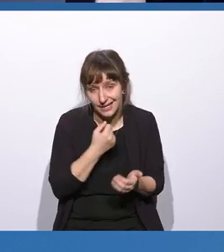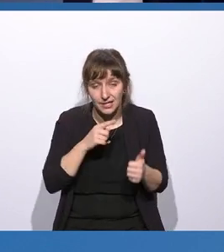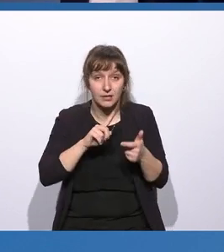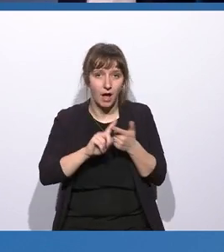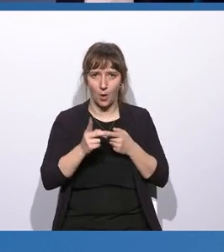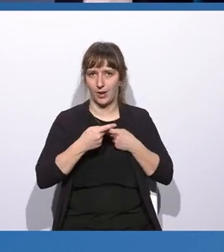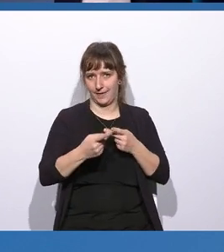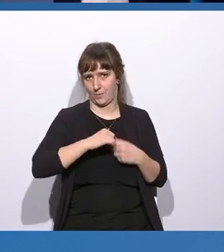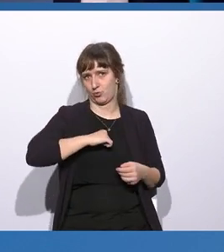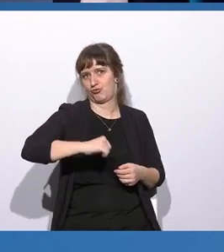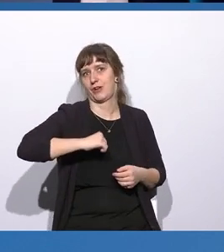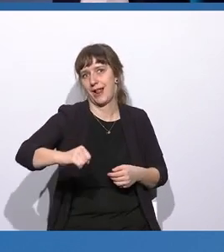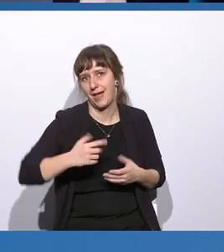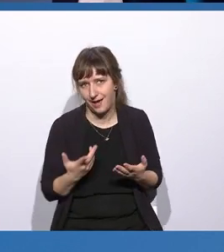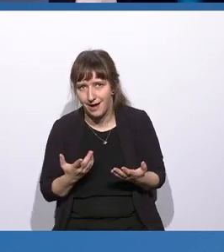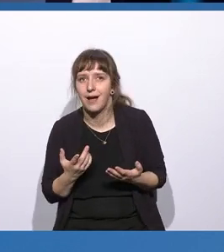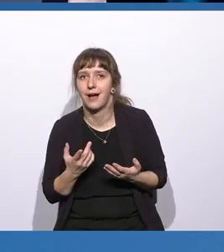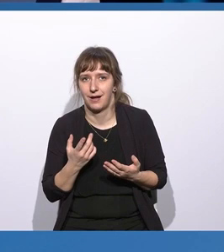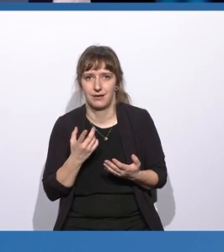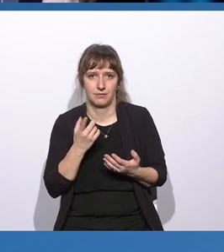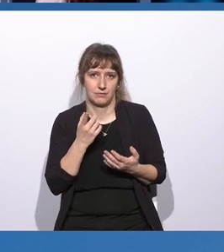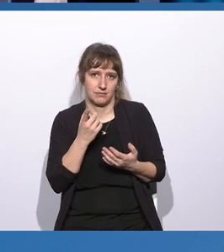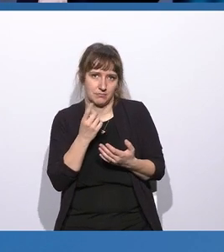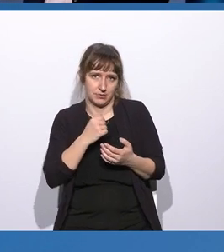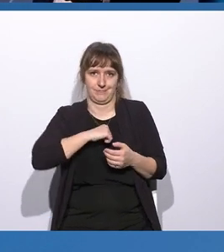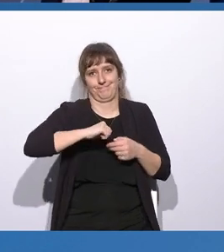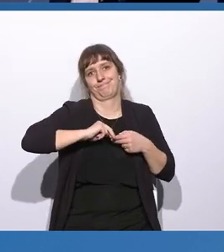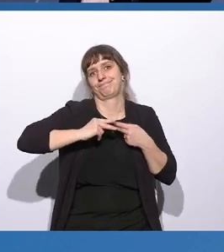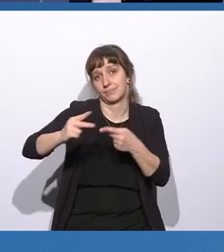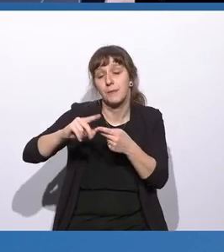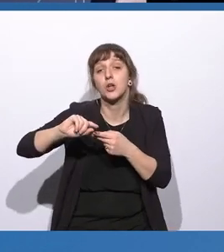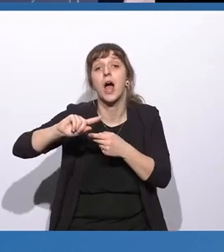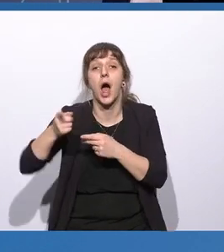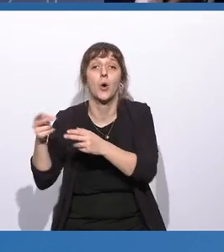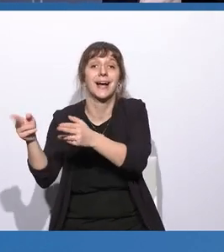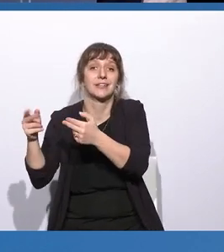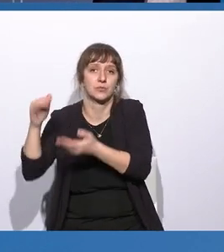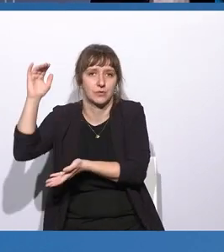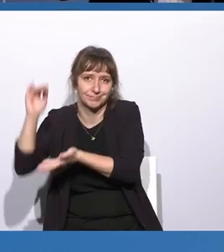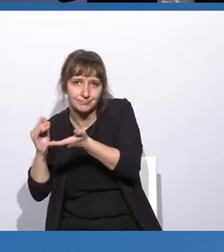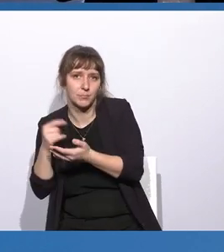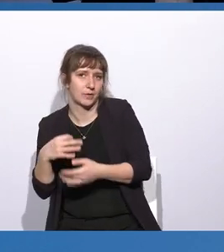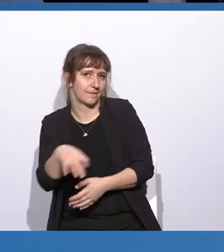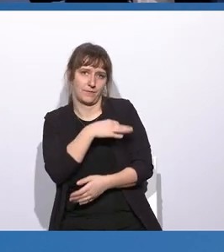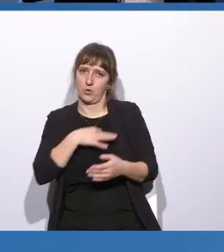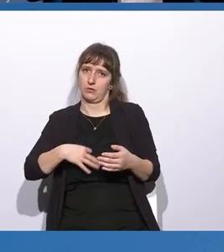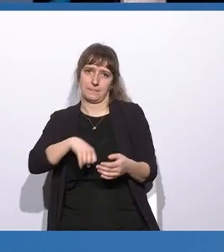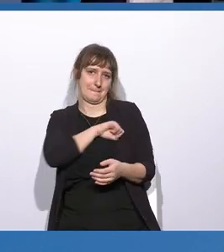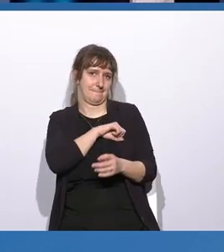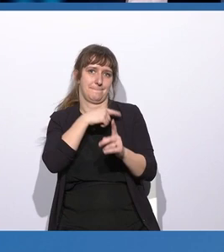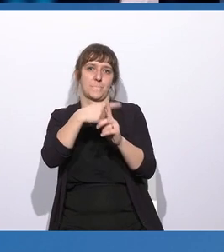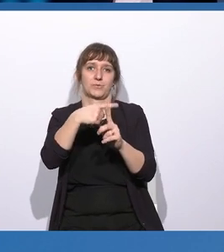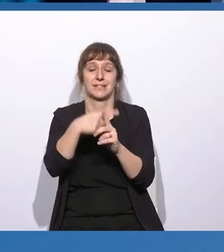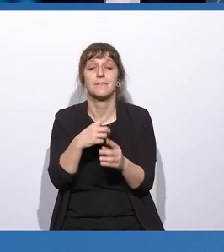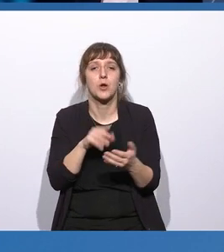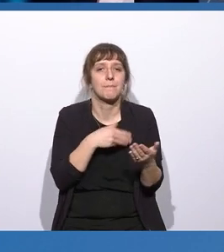Lieferung reduzieren wir statistisch gesehen am Ende des Tages die Retourenquote, was für uns dann auch wieder positiv ist. Also zwei Beispiele